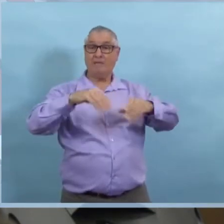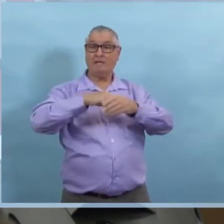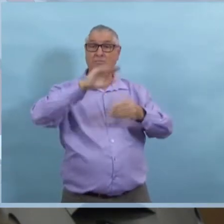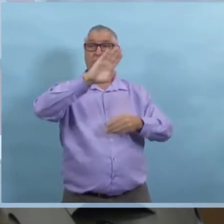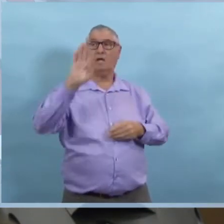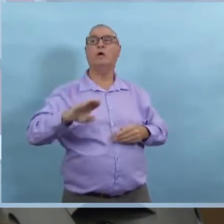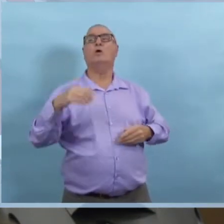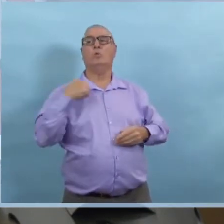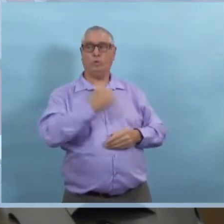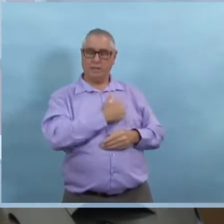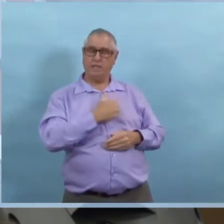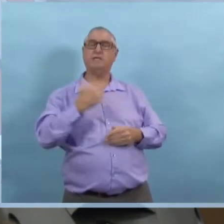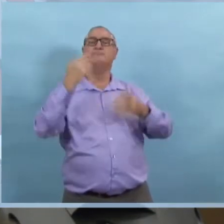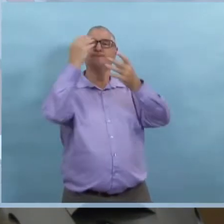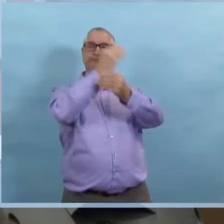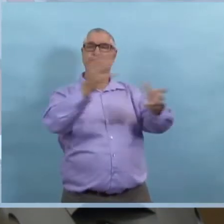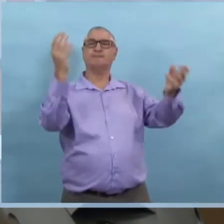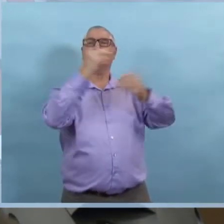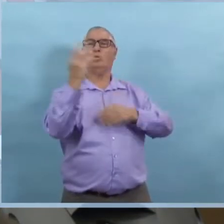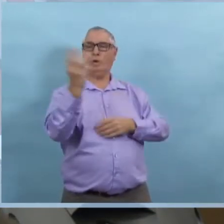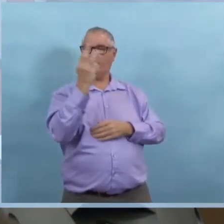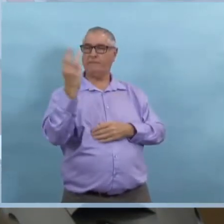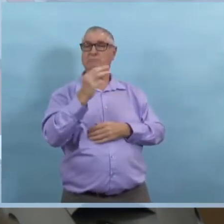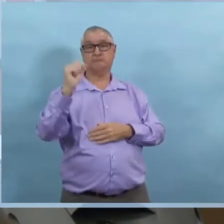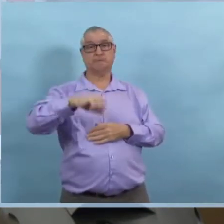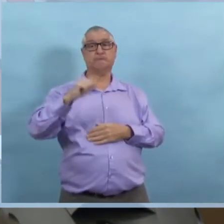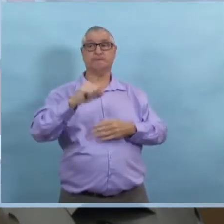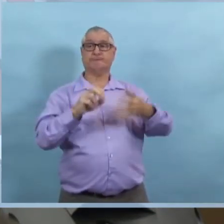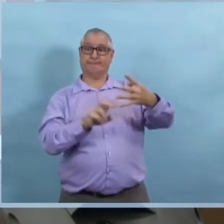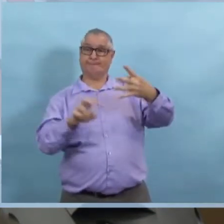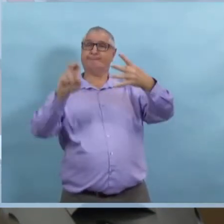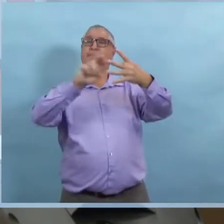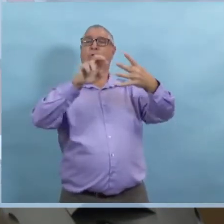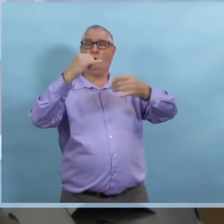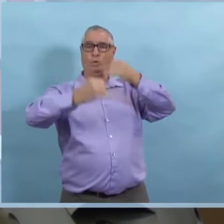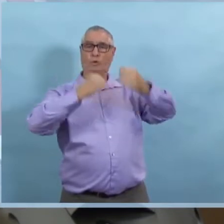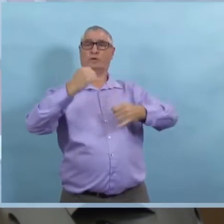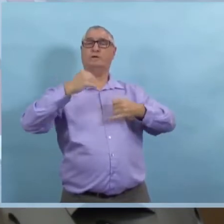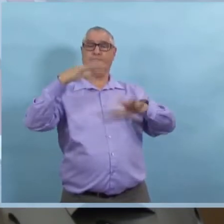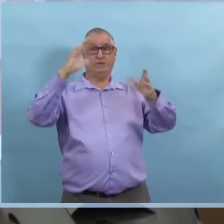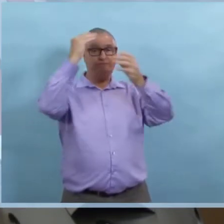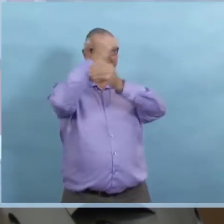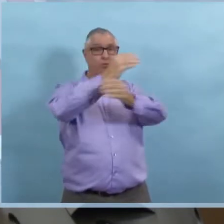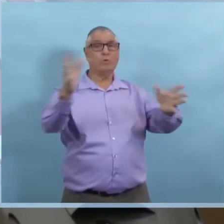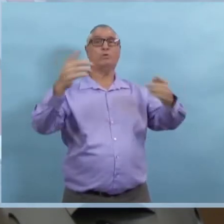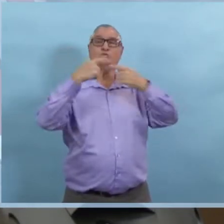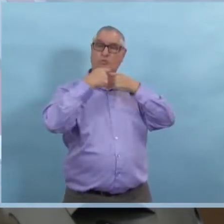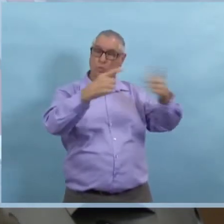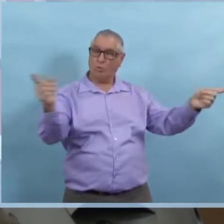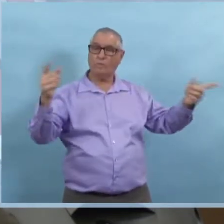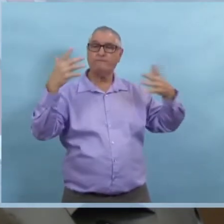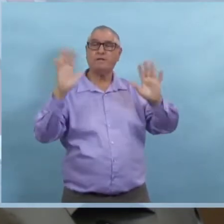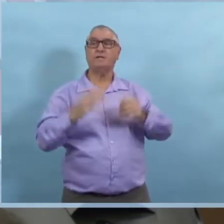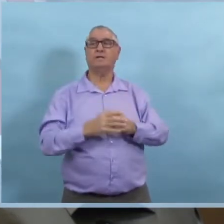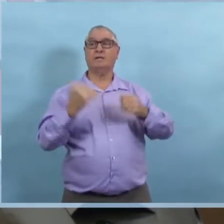On fait vraiment tout ce qu'on peut pour essayer de communiquer le mieux possible avec tous les Winnipeg. C'est pour ça qu'on a d'ailleurs passé au niveau orange.